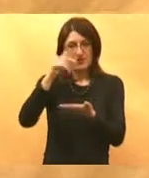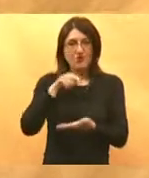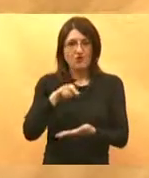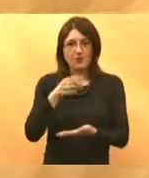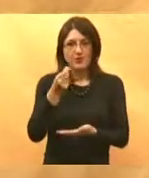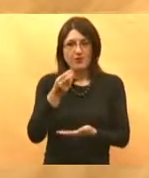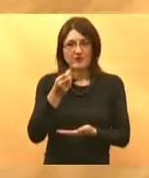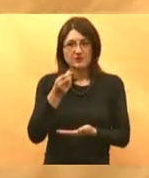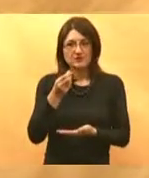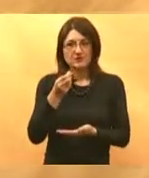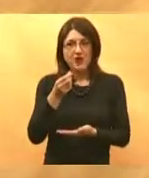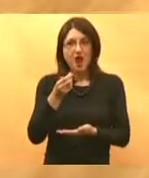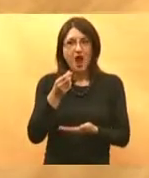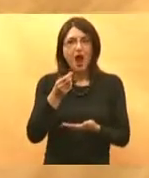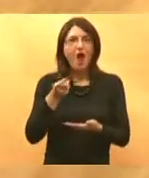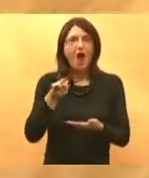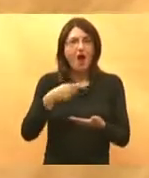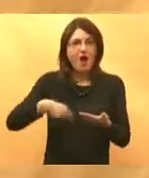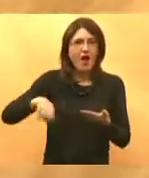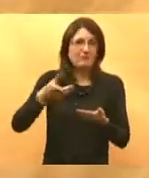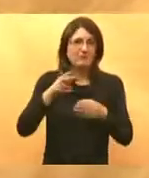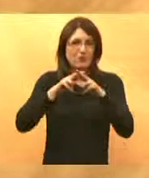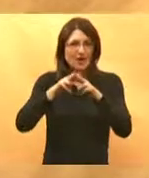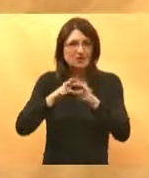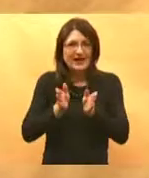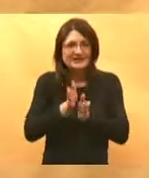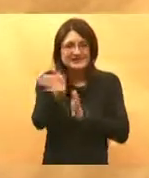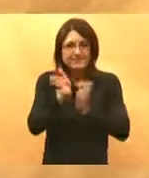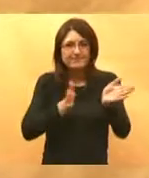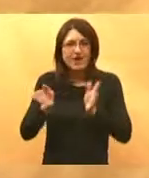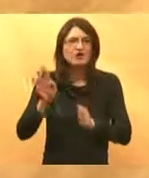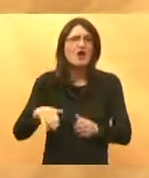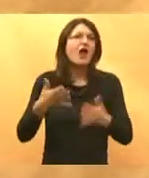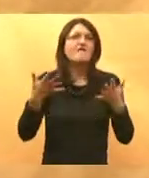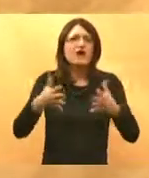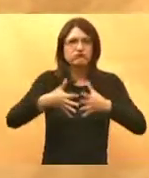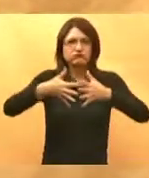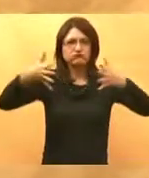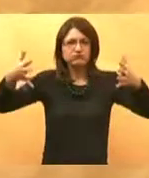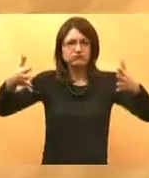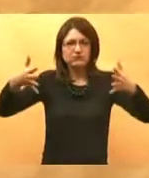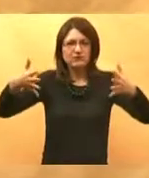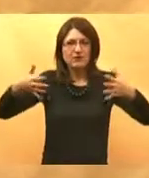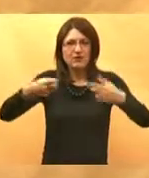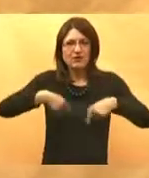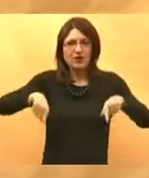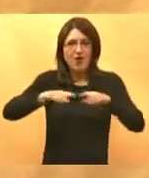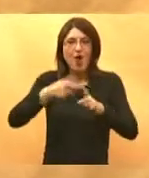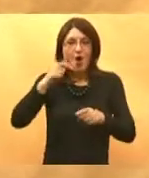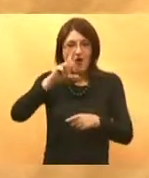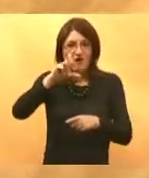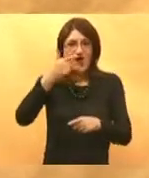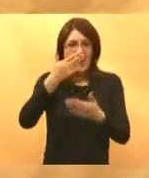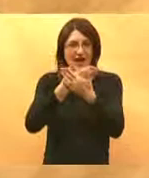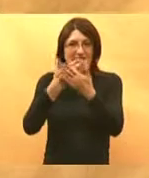a kliničke smjernice pokrivaju jedan ogroman kazan vode i ove financijske od HZZO-a ne